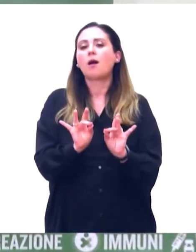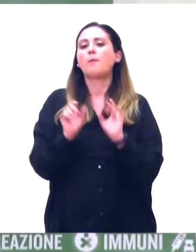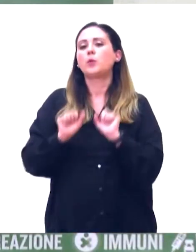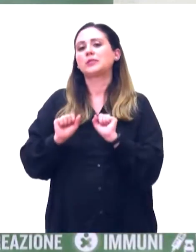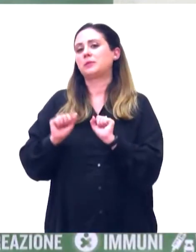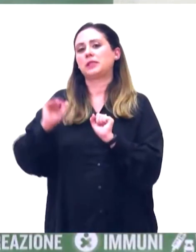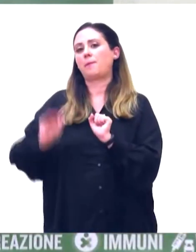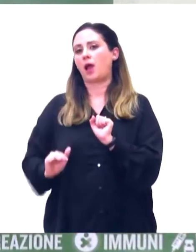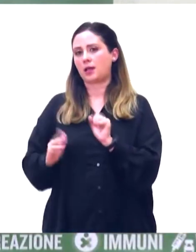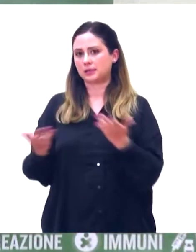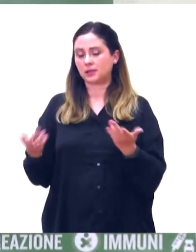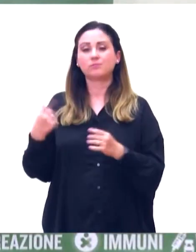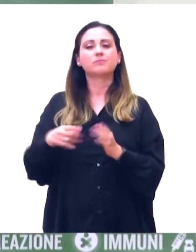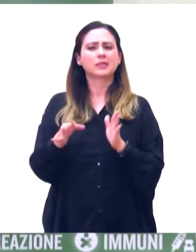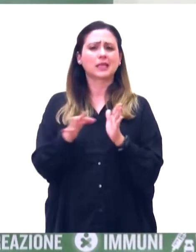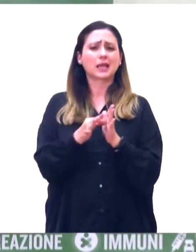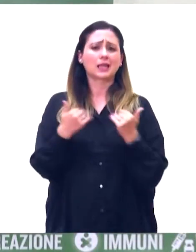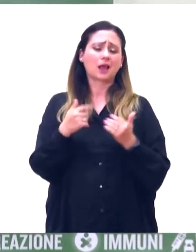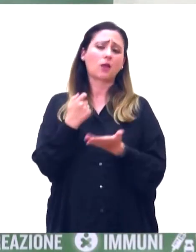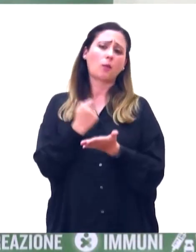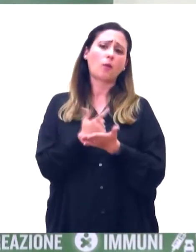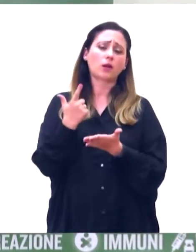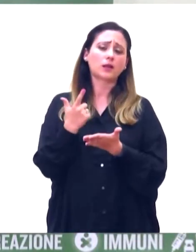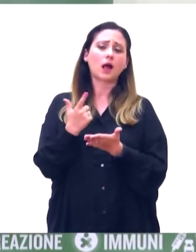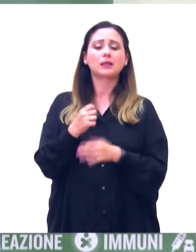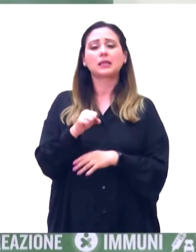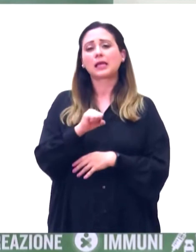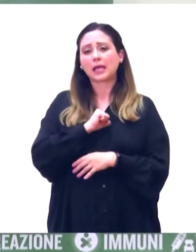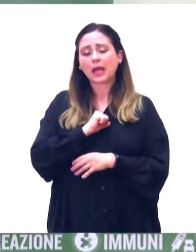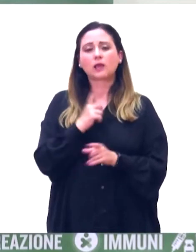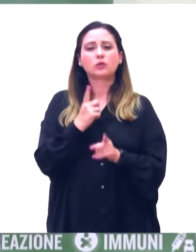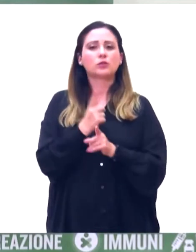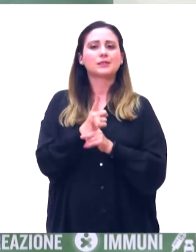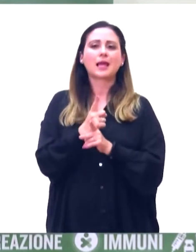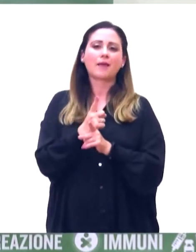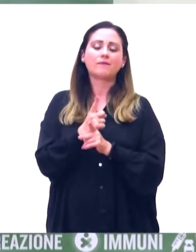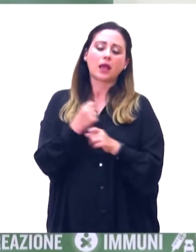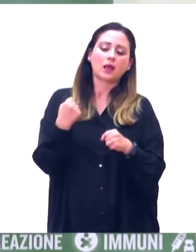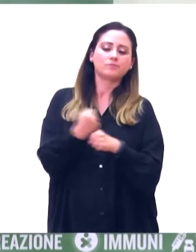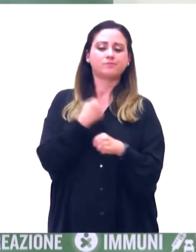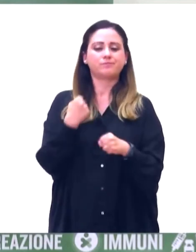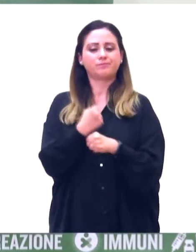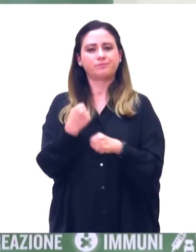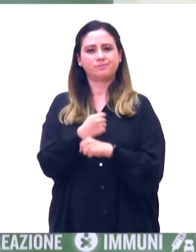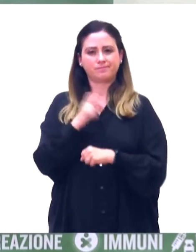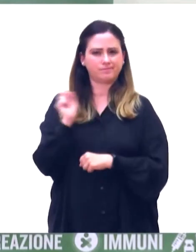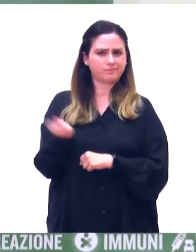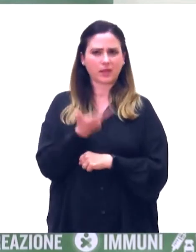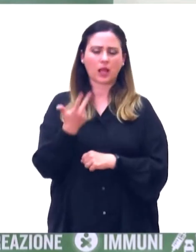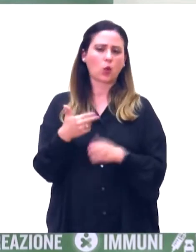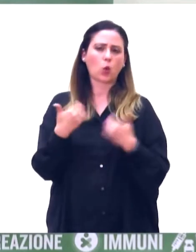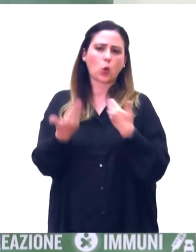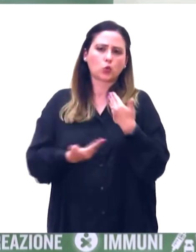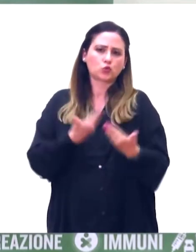E questo è un criterio importantissimo, quindi credo che bisogna rapidamente lavorare, ma in questo senso si sta andando